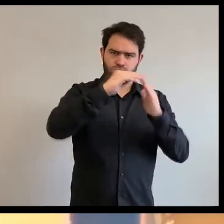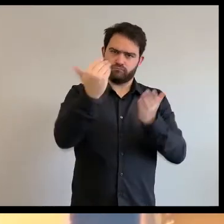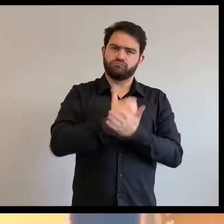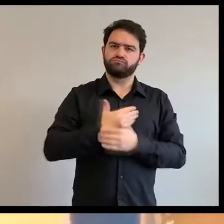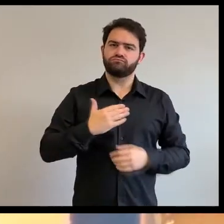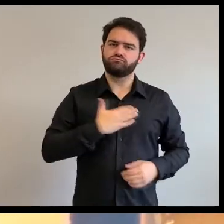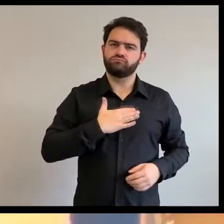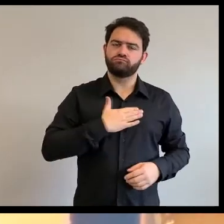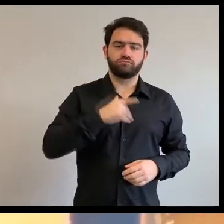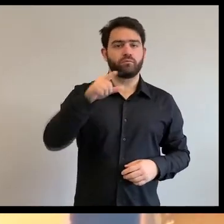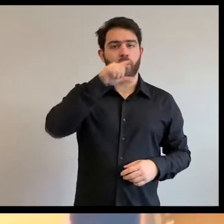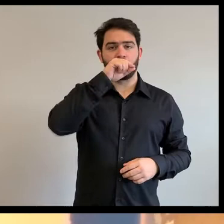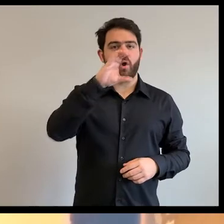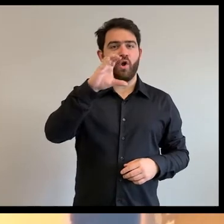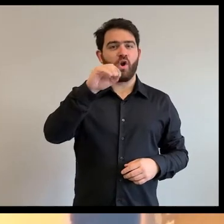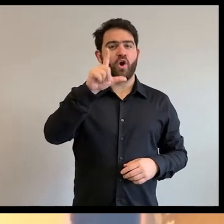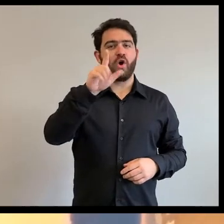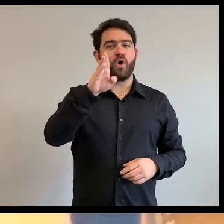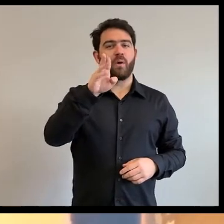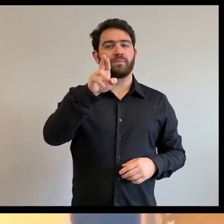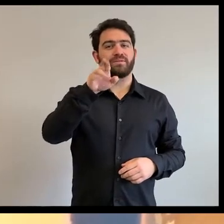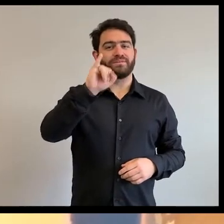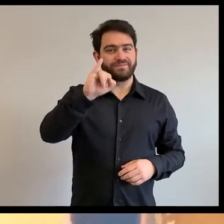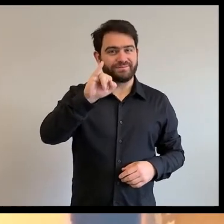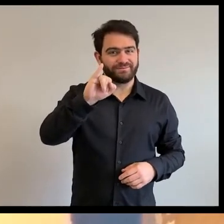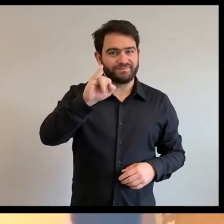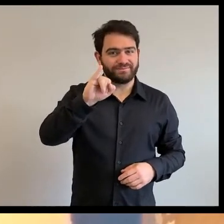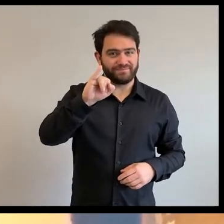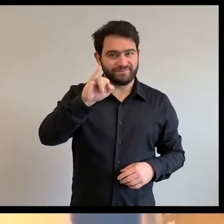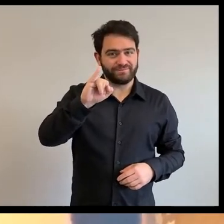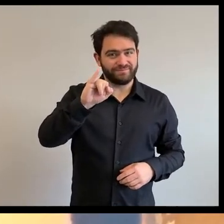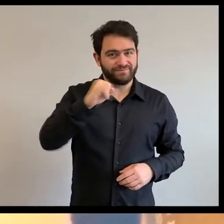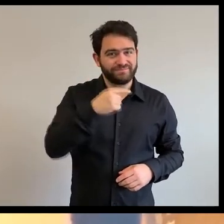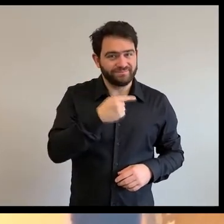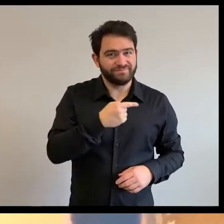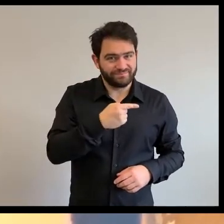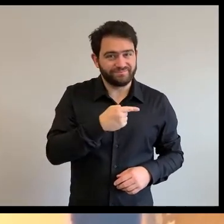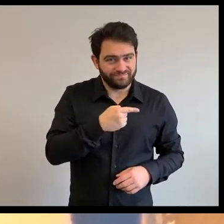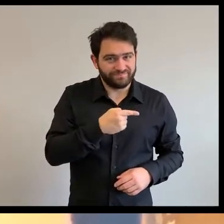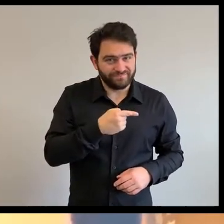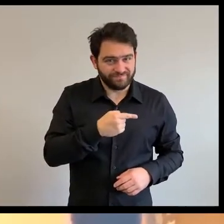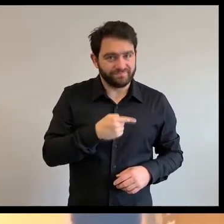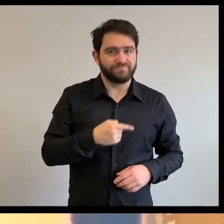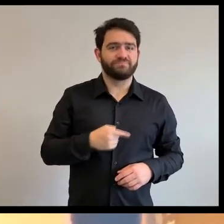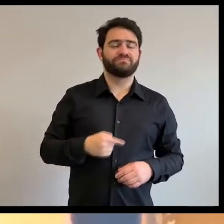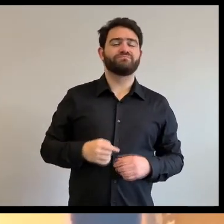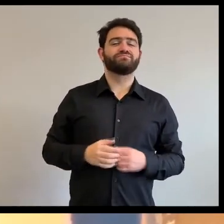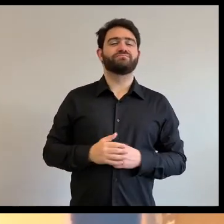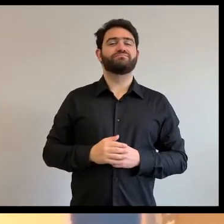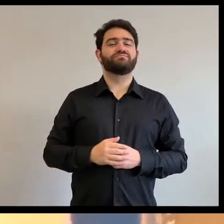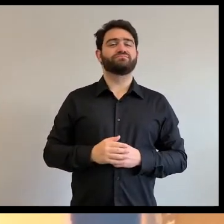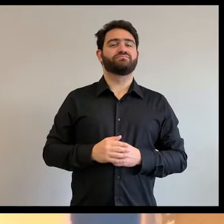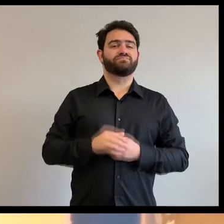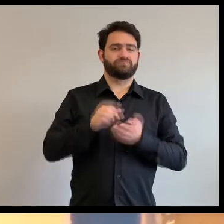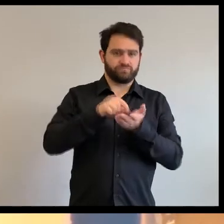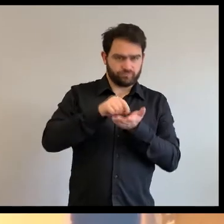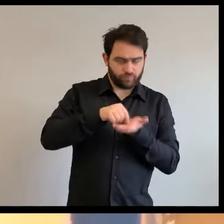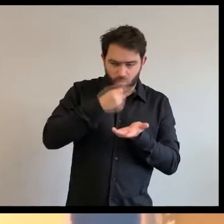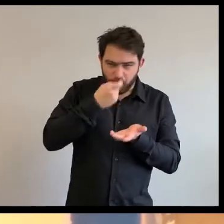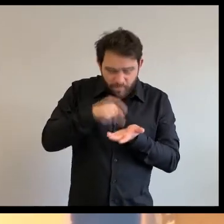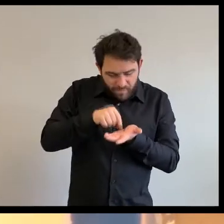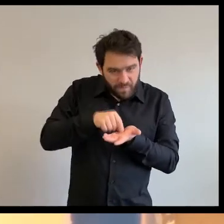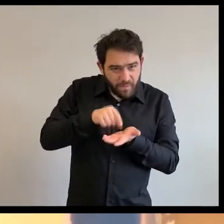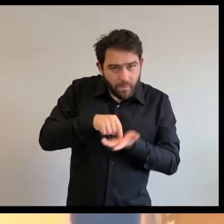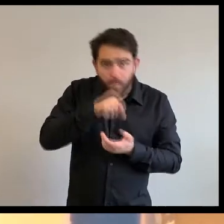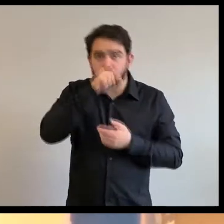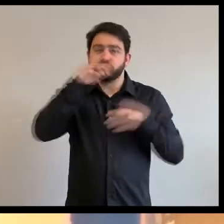il avait eu un qui ne voulait pas abandonner sa maison. Il est tout petit. Il a un long bec. Colibri.